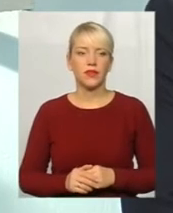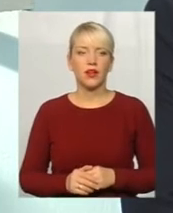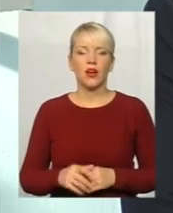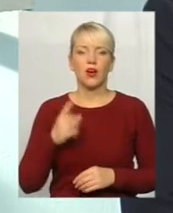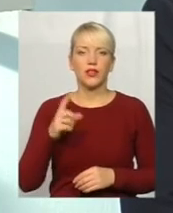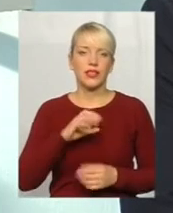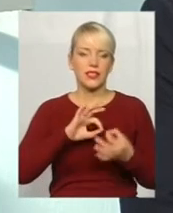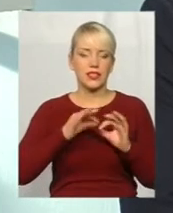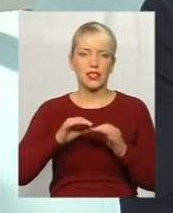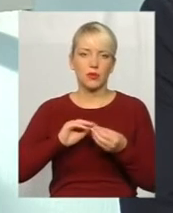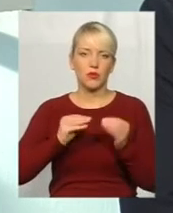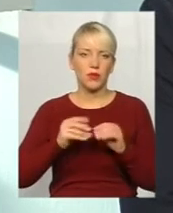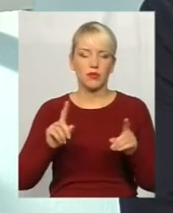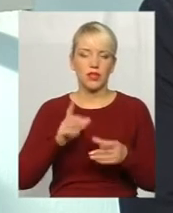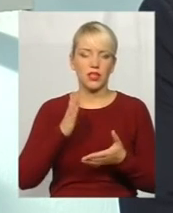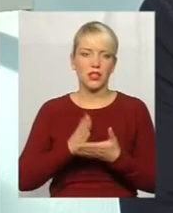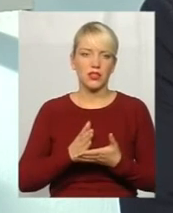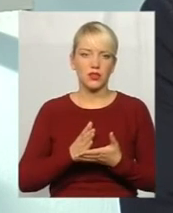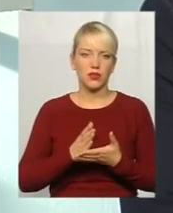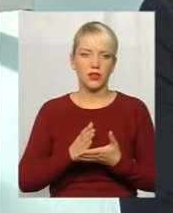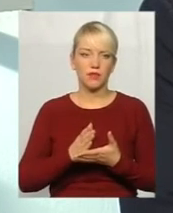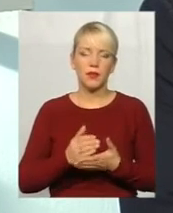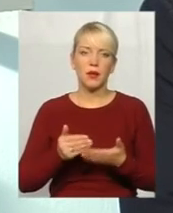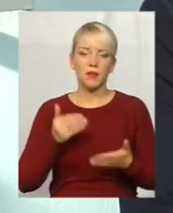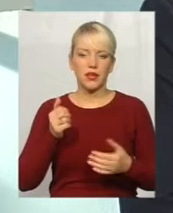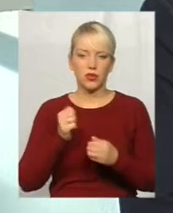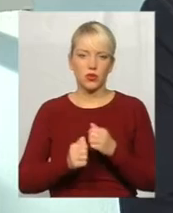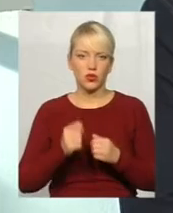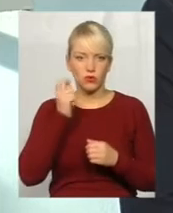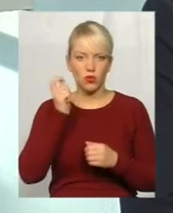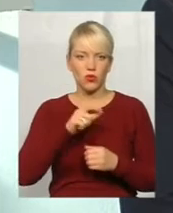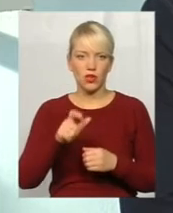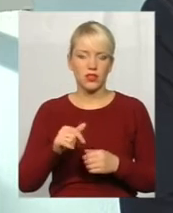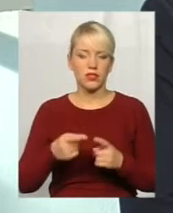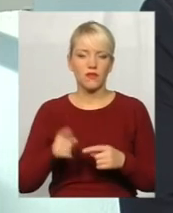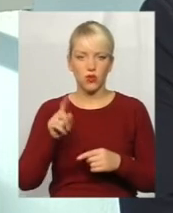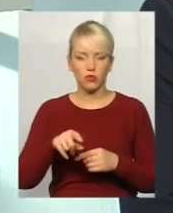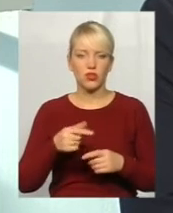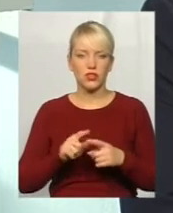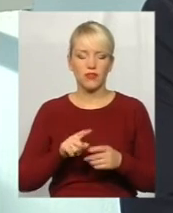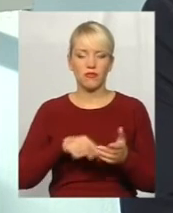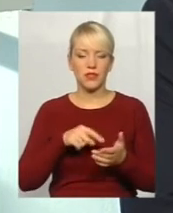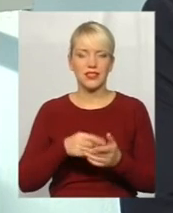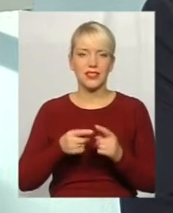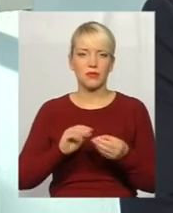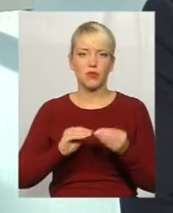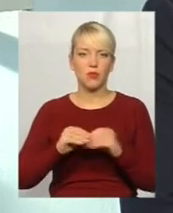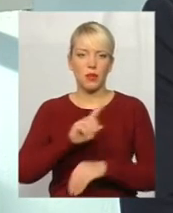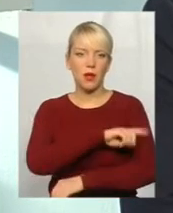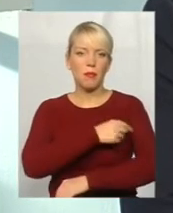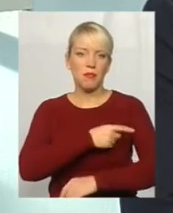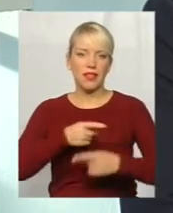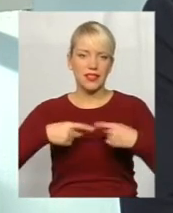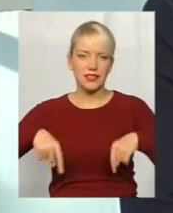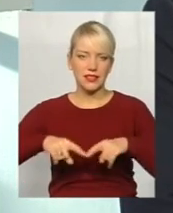Одна із складних проблем, яка сьогодні існує перед кожним українцем, і в тому числі в місті, це проблема медицини, на превеликий жаль, це